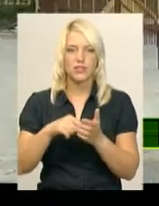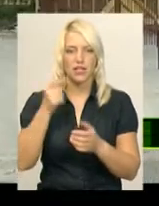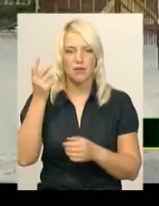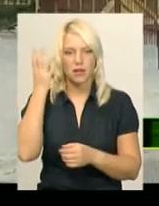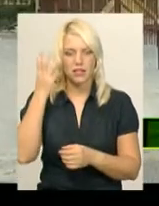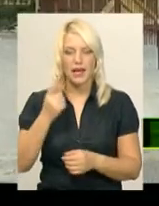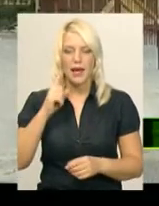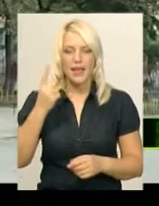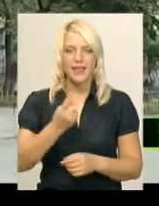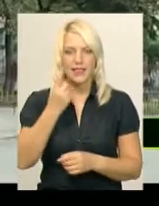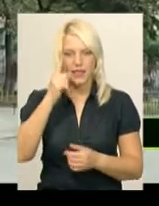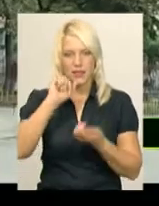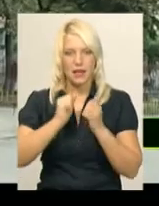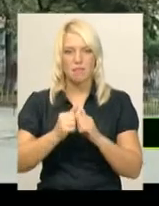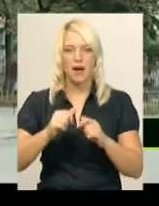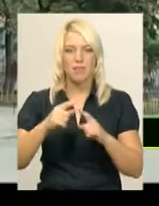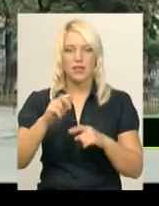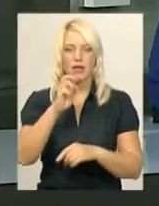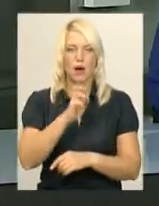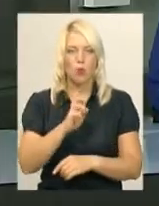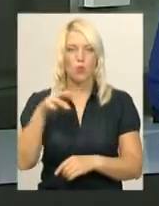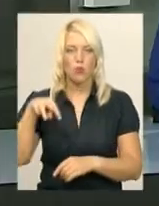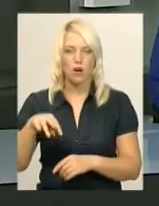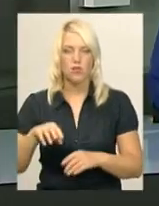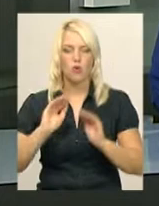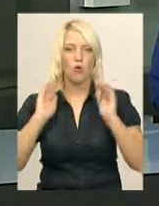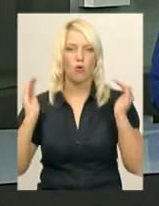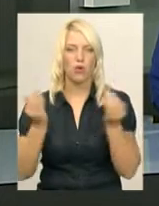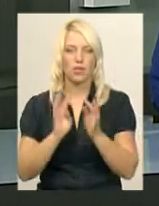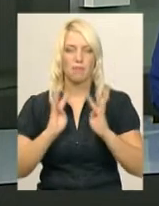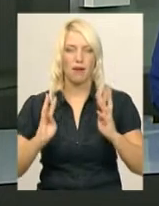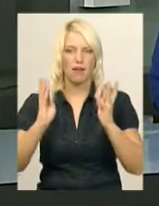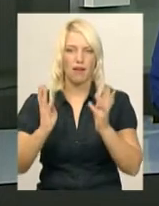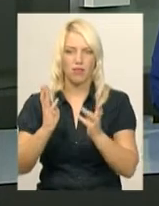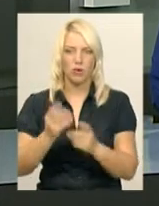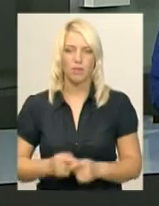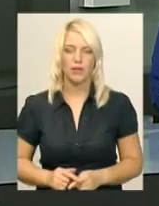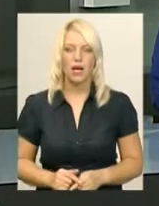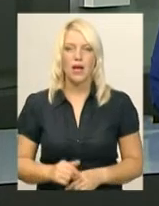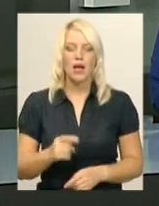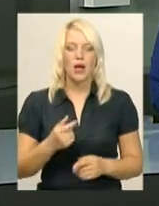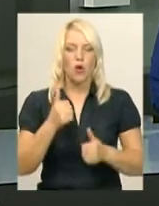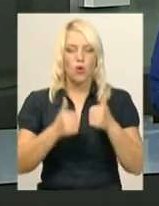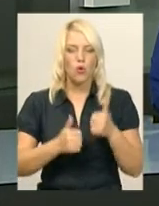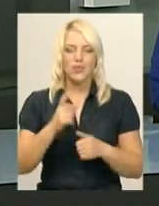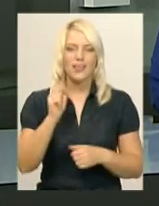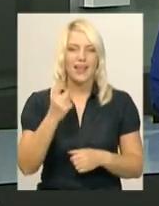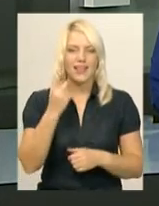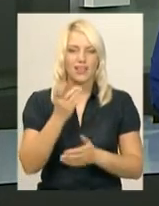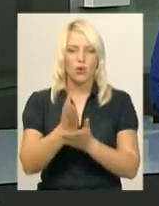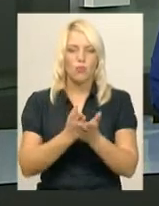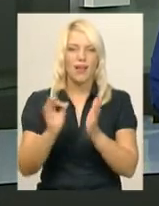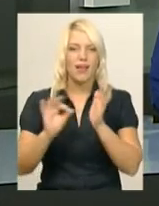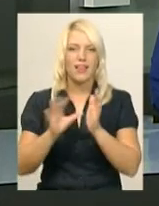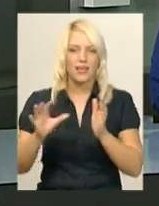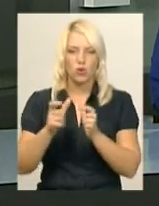барону Мюнхгаузену угородили парканом. Конкурсні пропозиції претендентів на єдиного оператора з електронного